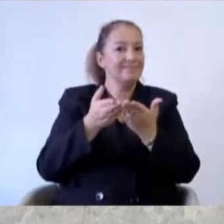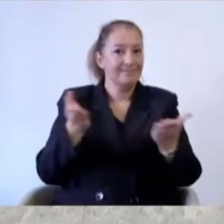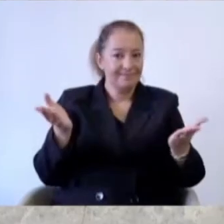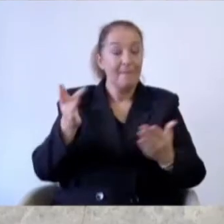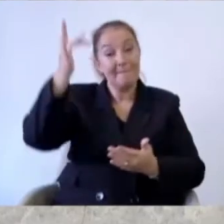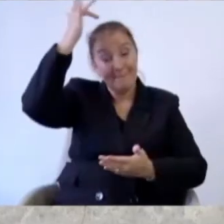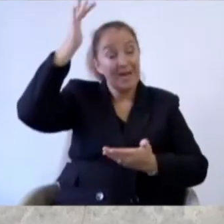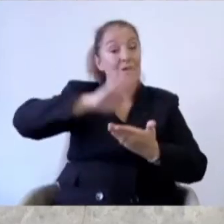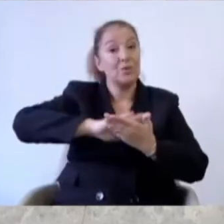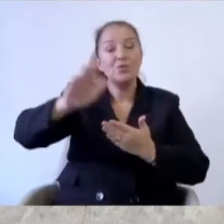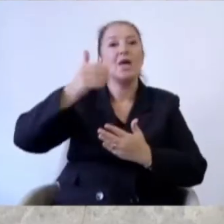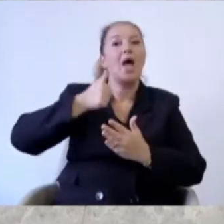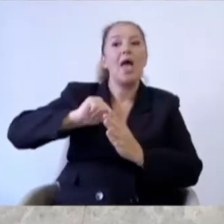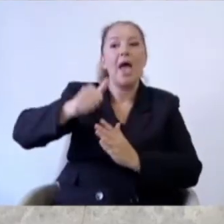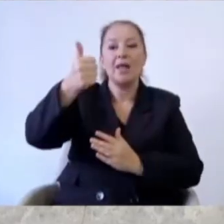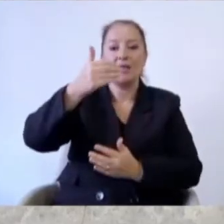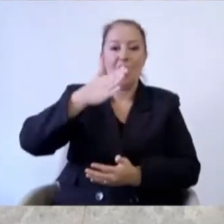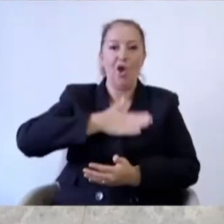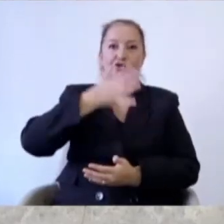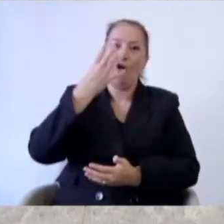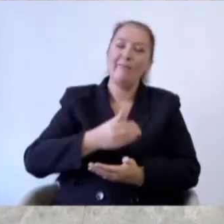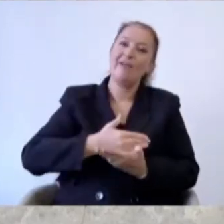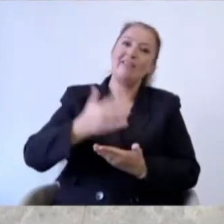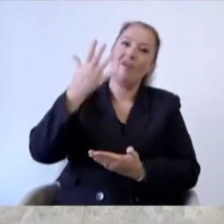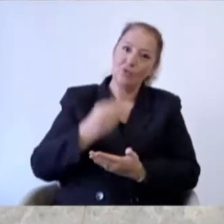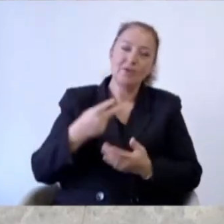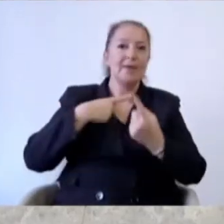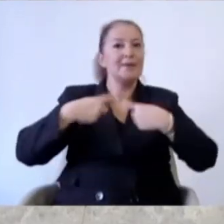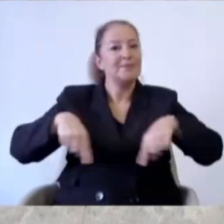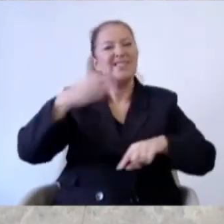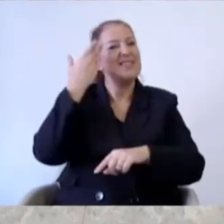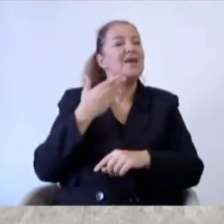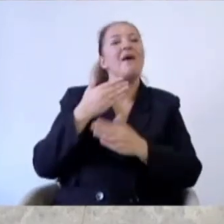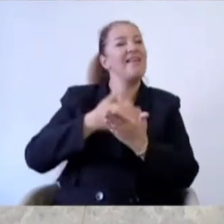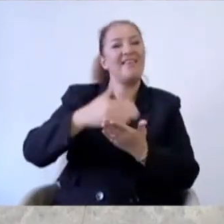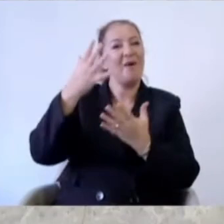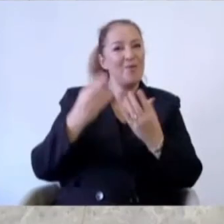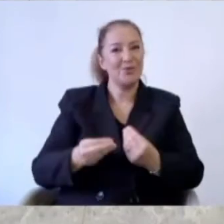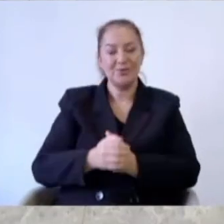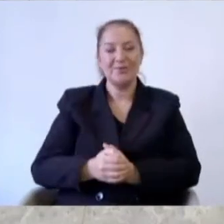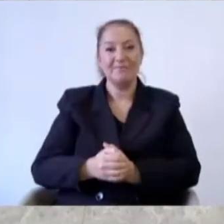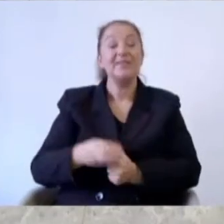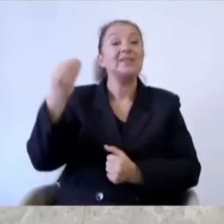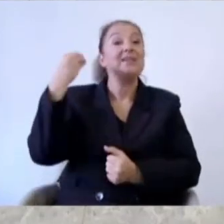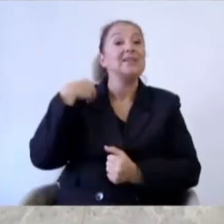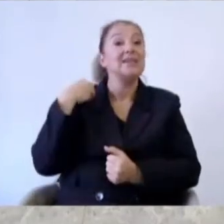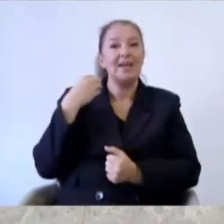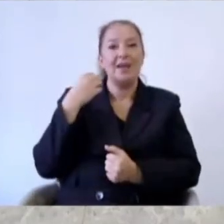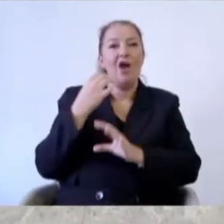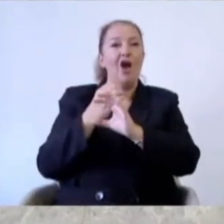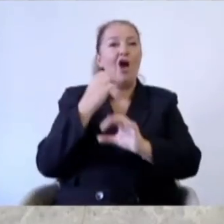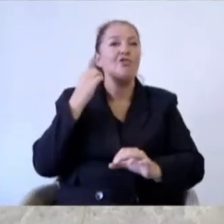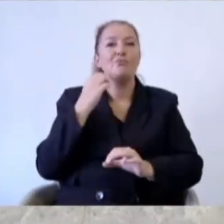Beylikdüzü yarının öncüsü olmaya da devam edecek. Bizi izlemeye devam edin. Yeni otobüs